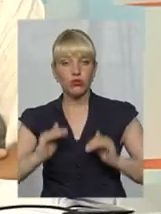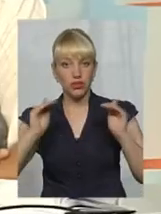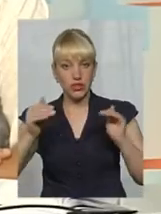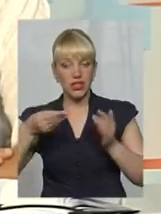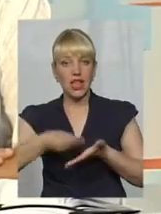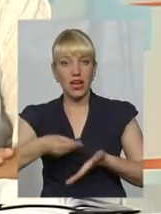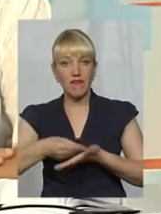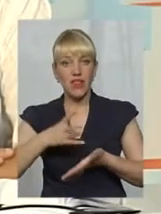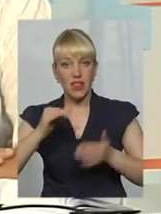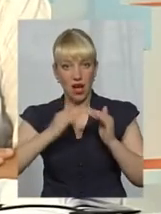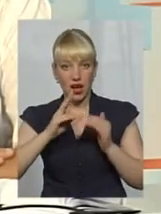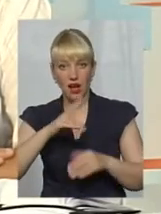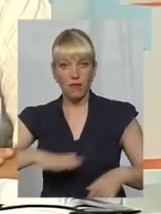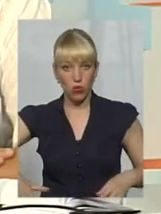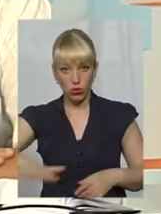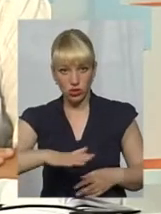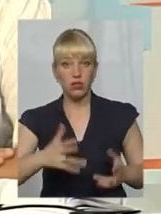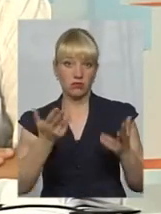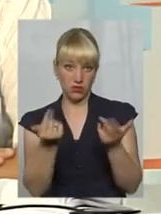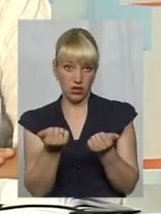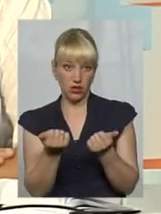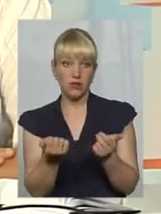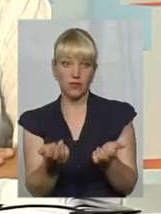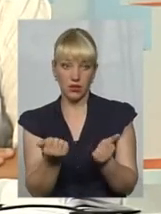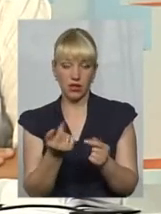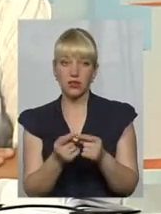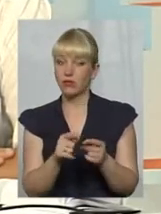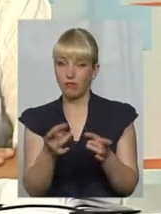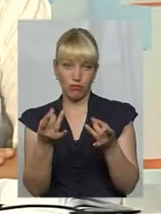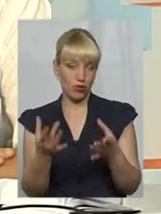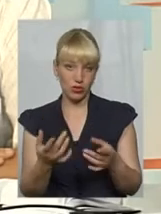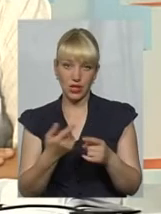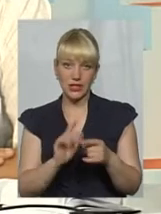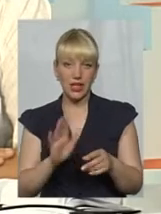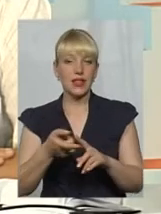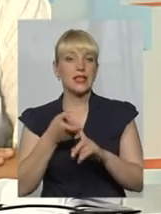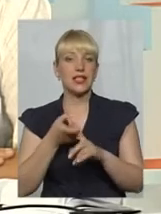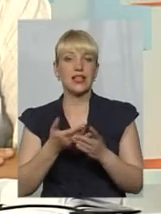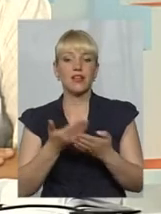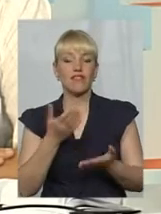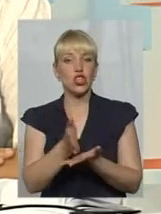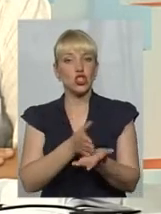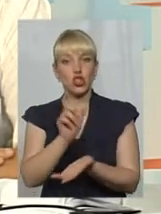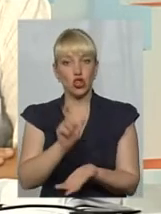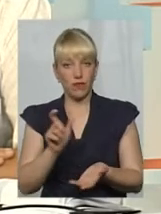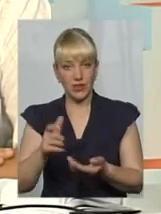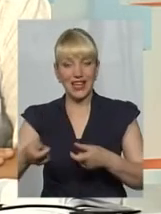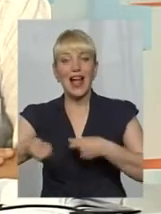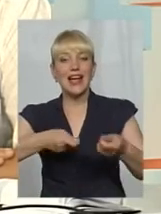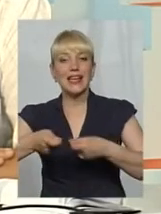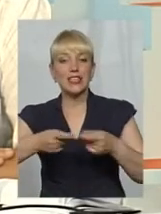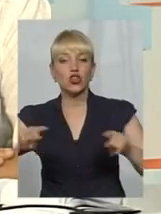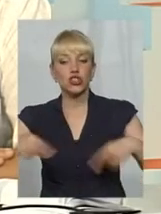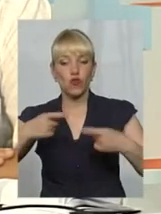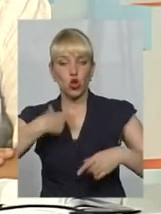підвищаться, це відрегулює ринок. Тут зараз дуже просто. Незалежить все від якого чиновника. Ринок створить собі ціну.